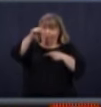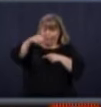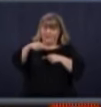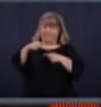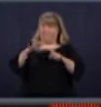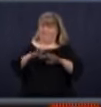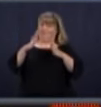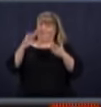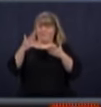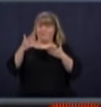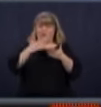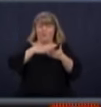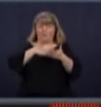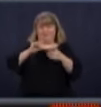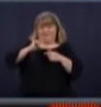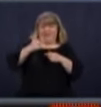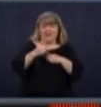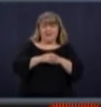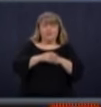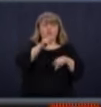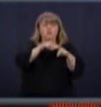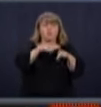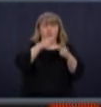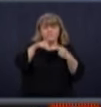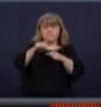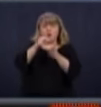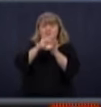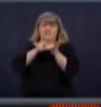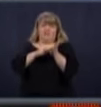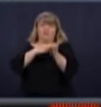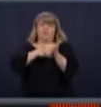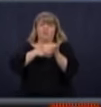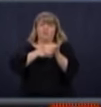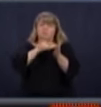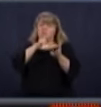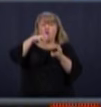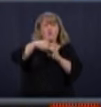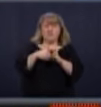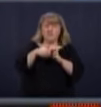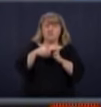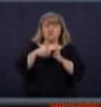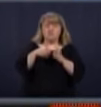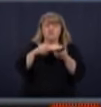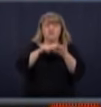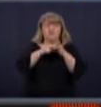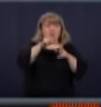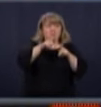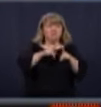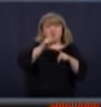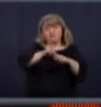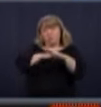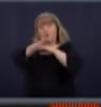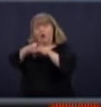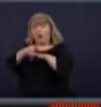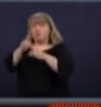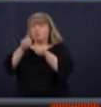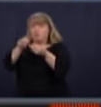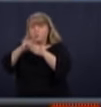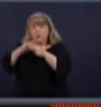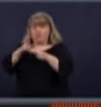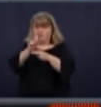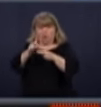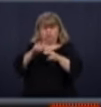monde, à aller vous inscrire. Ce n'est pas compliqué. Les gens n pas besoin de se déplacer. Donc, les gens